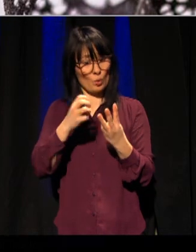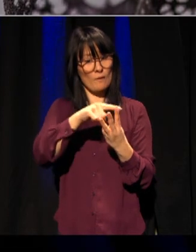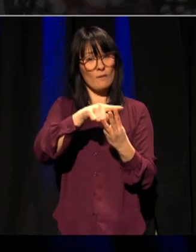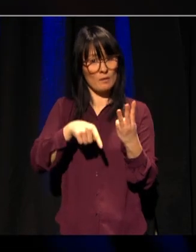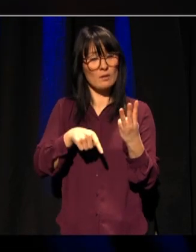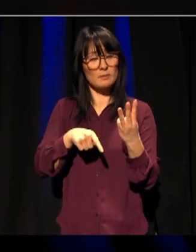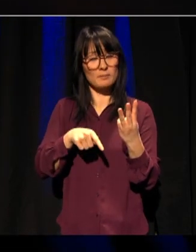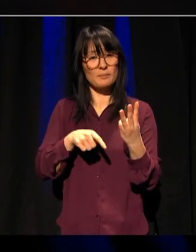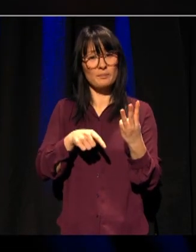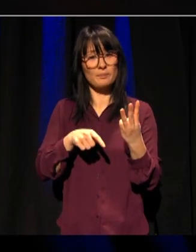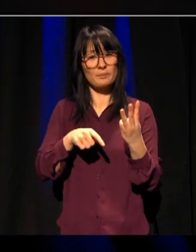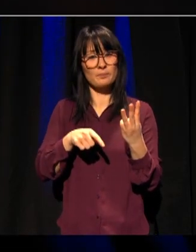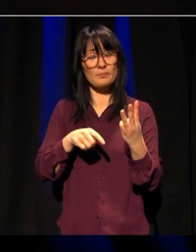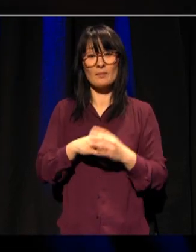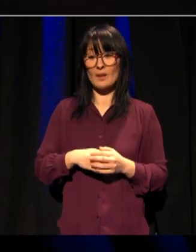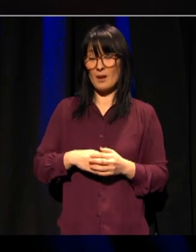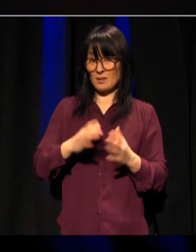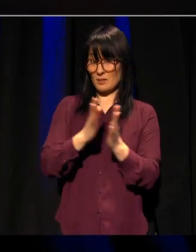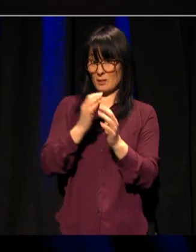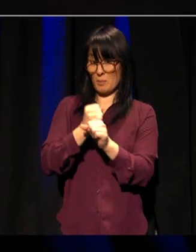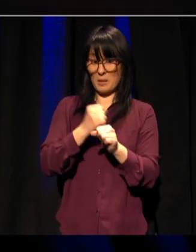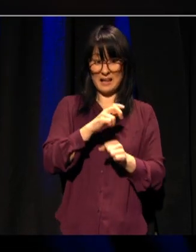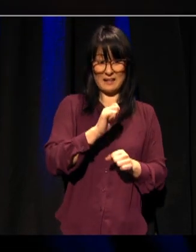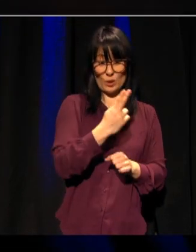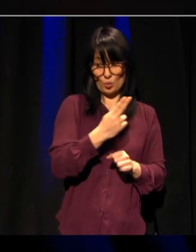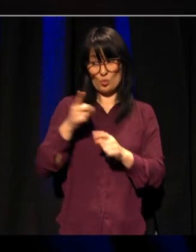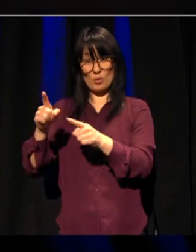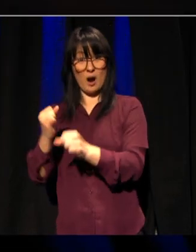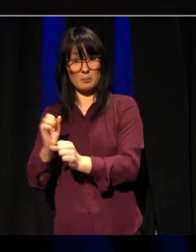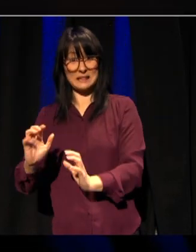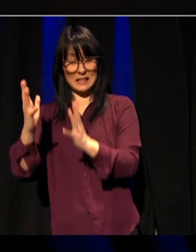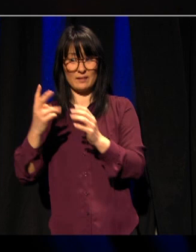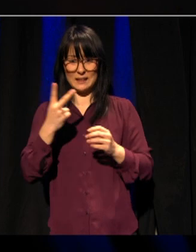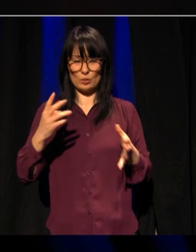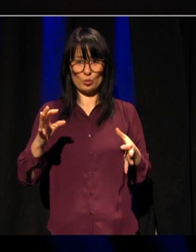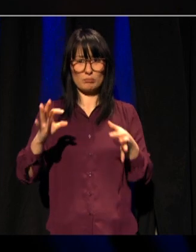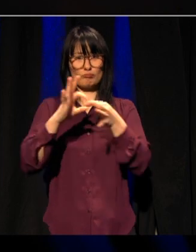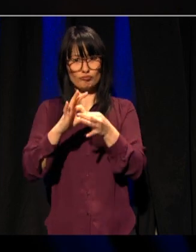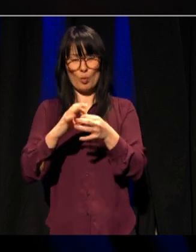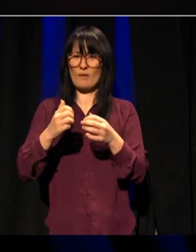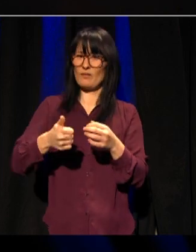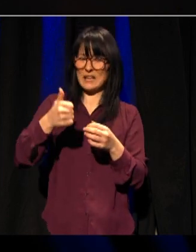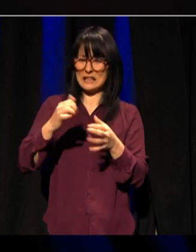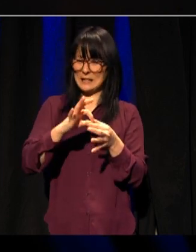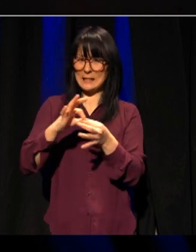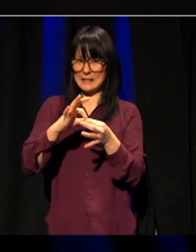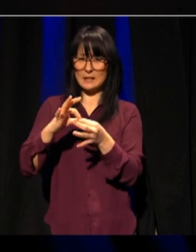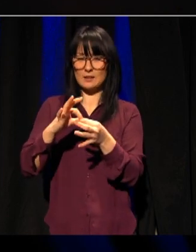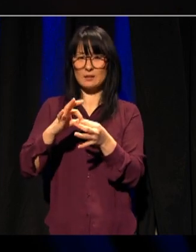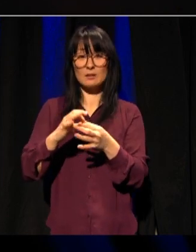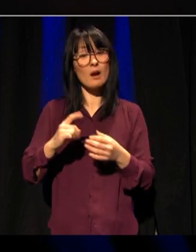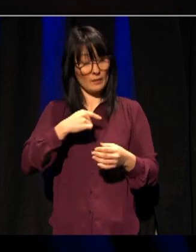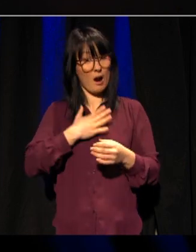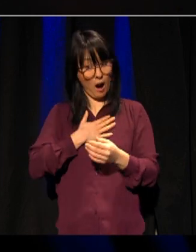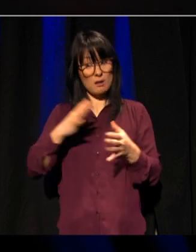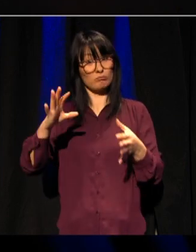Samarbeid mellom NTNU og arbeidslivet blir enda viktigere fremover. Det samarbeidet er vel